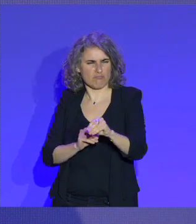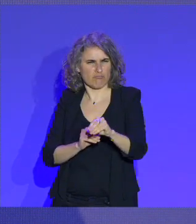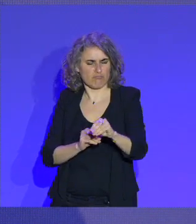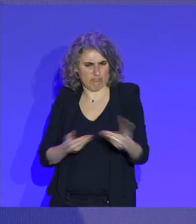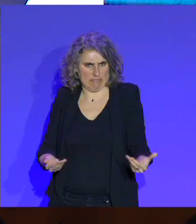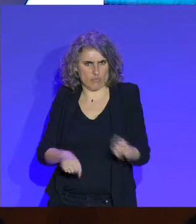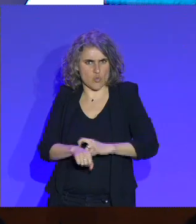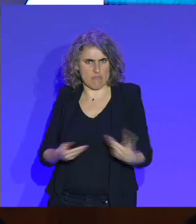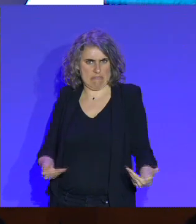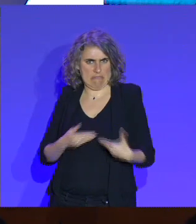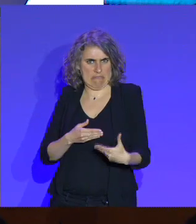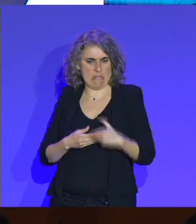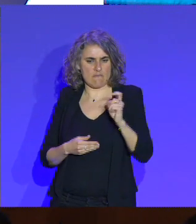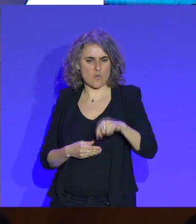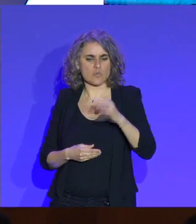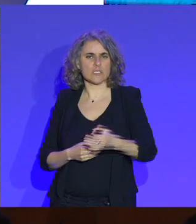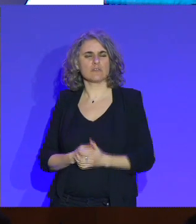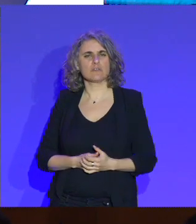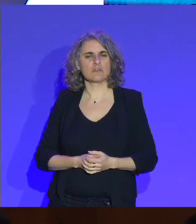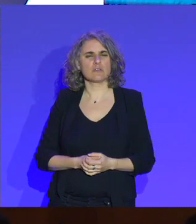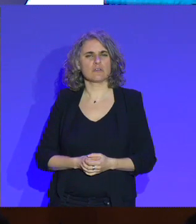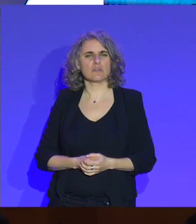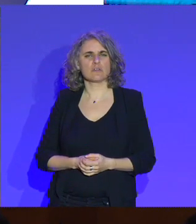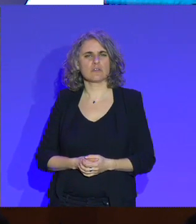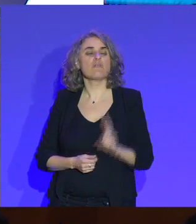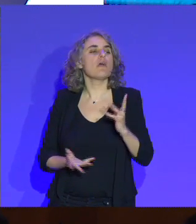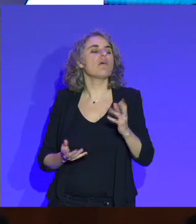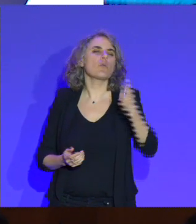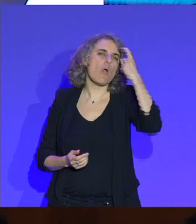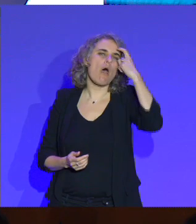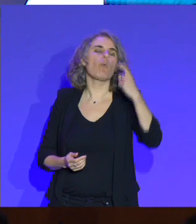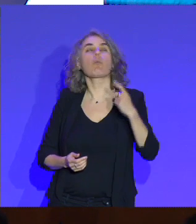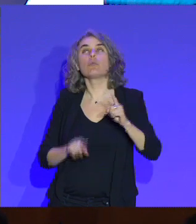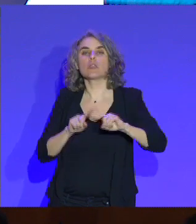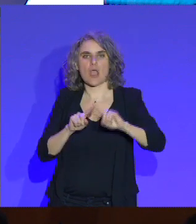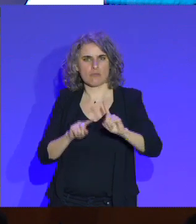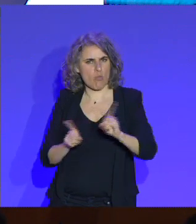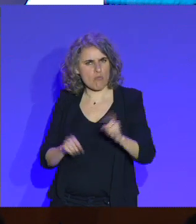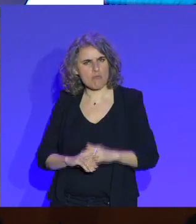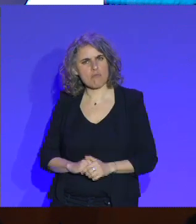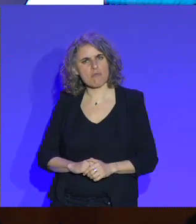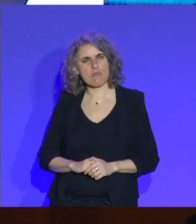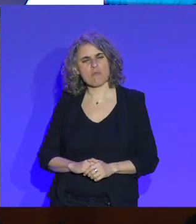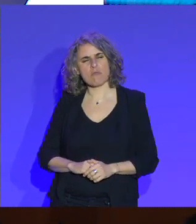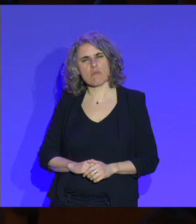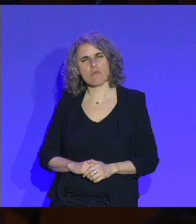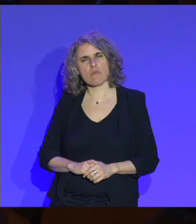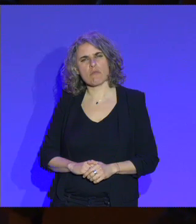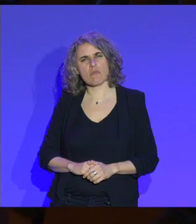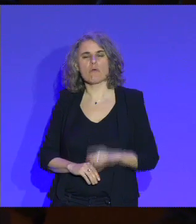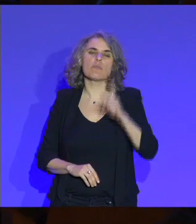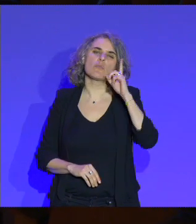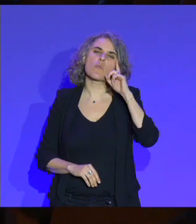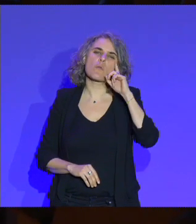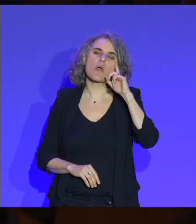ça paraît anecdotique. Ça ne'est pas du tout. Si on veut, encore une fois,